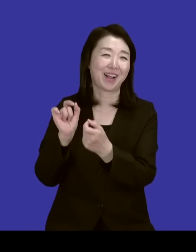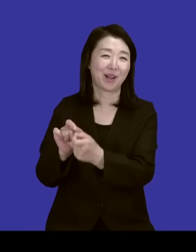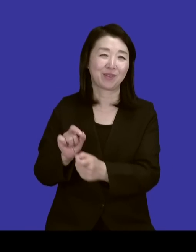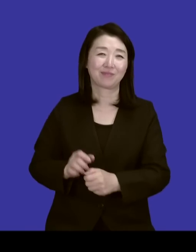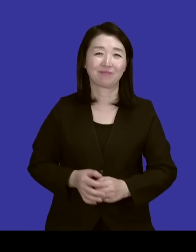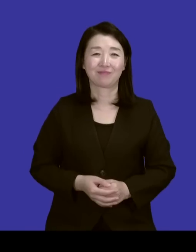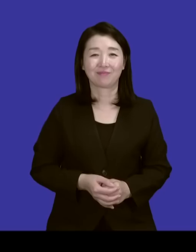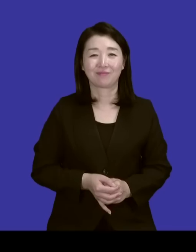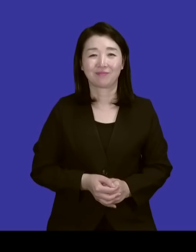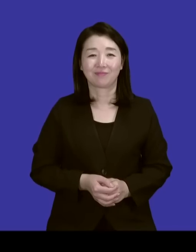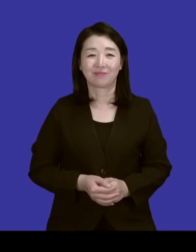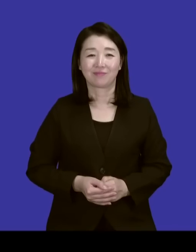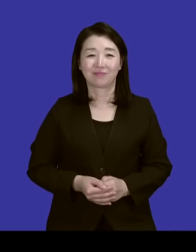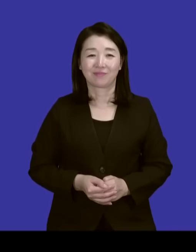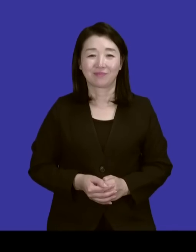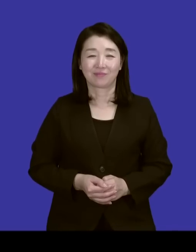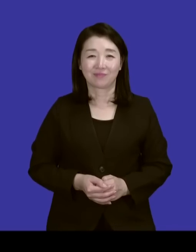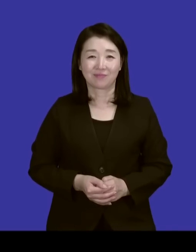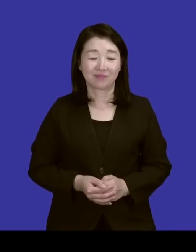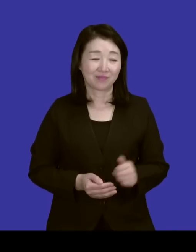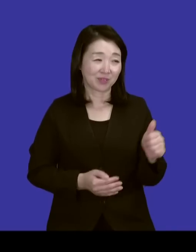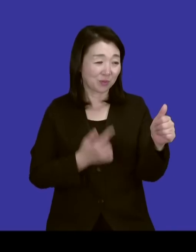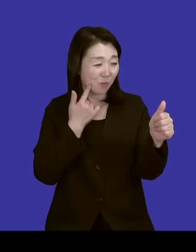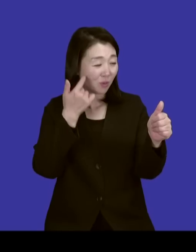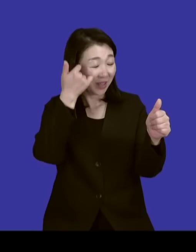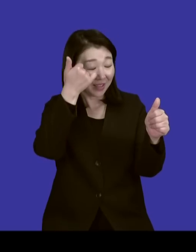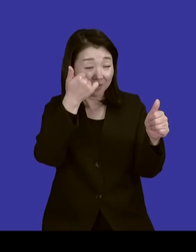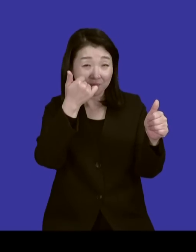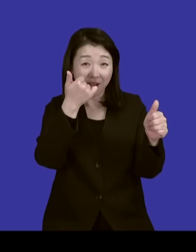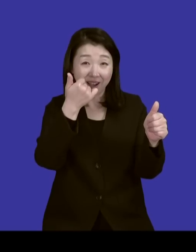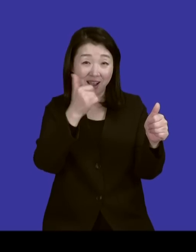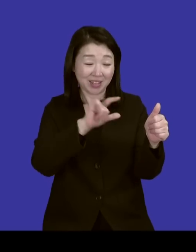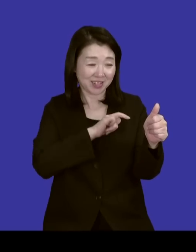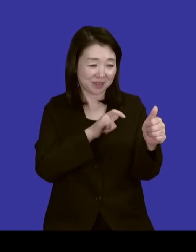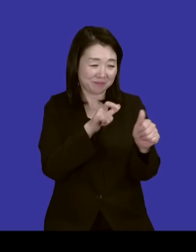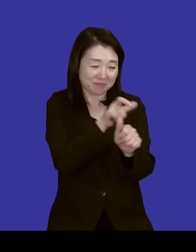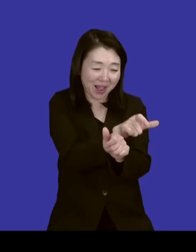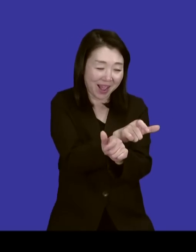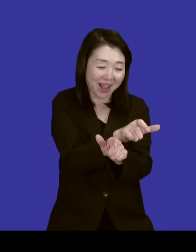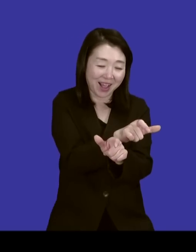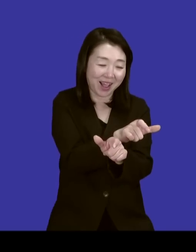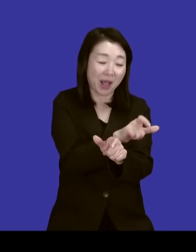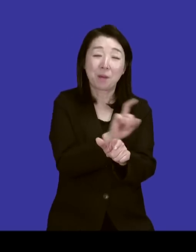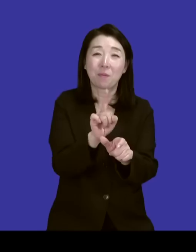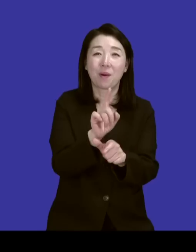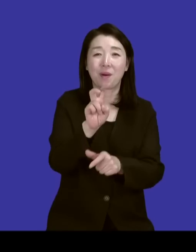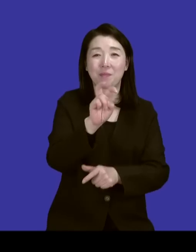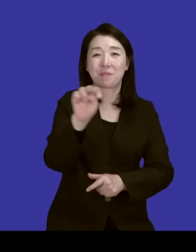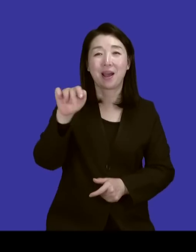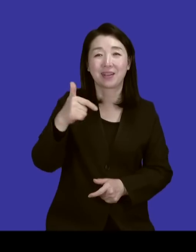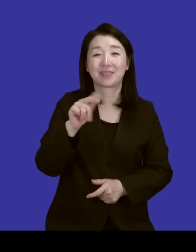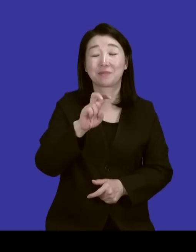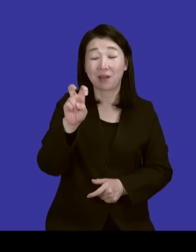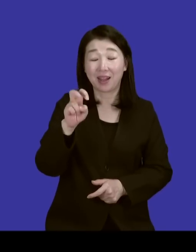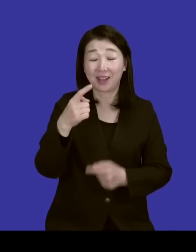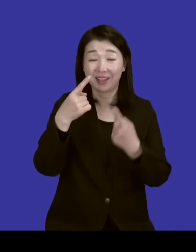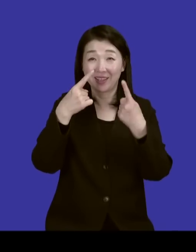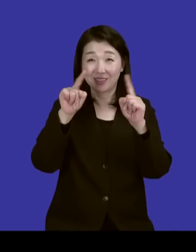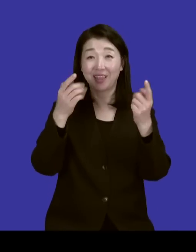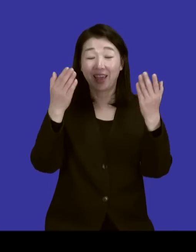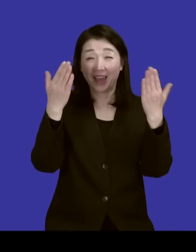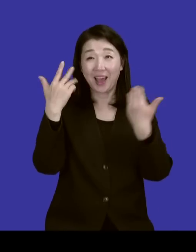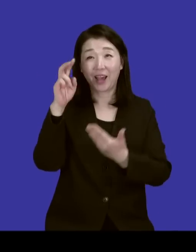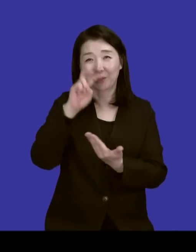그러시군요. 늘 우리 조합 목사님 이름 앞에는 이 마그마라는 이름이 따라 붙잖아요. 대학 가이점이잖아요. 그쵸?